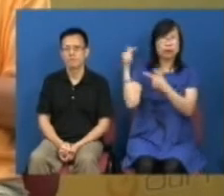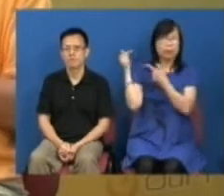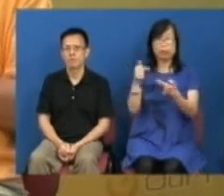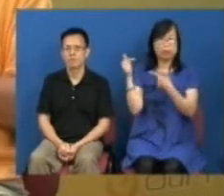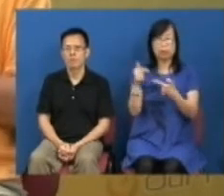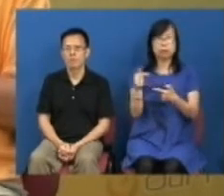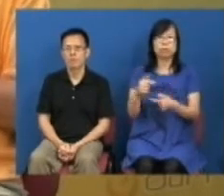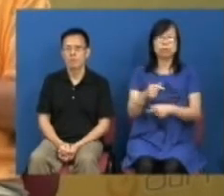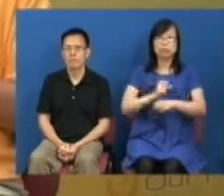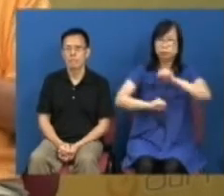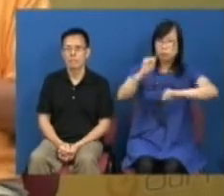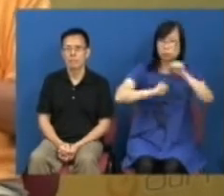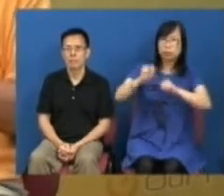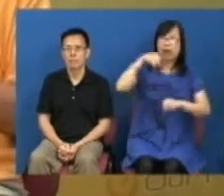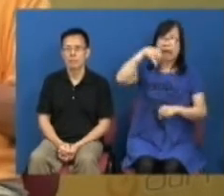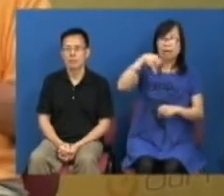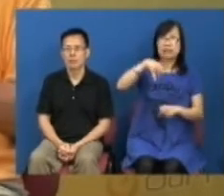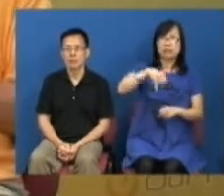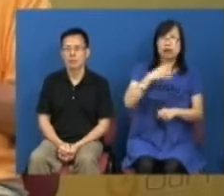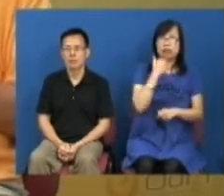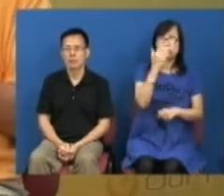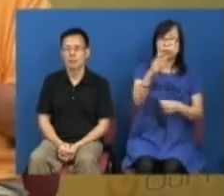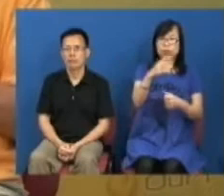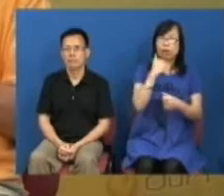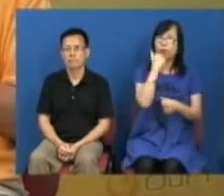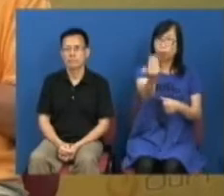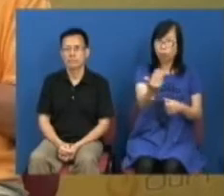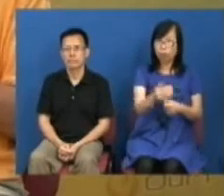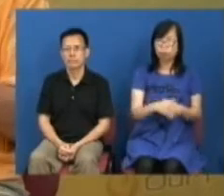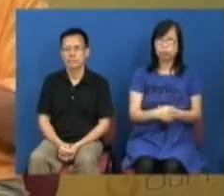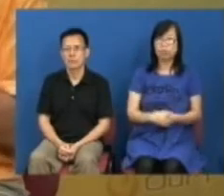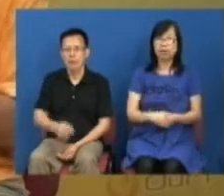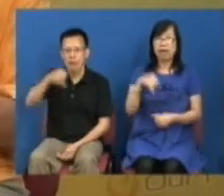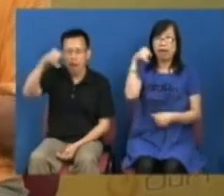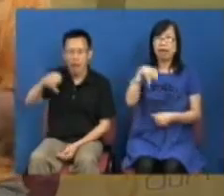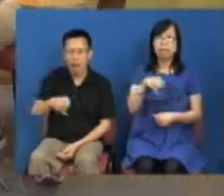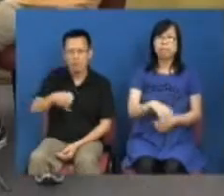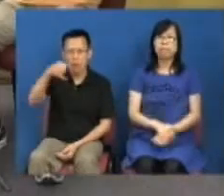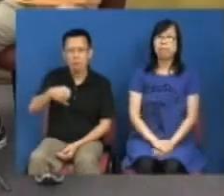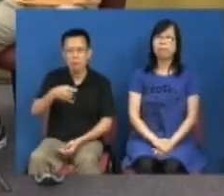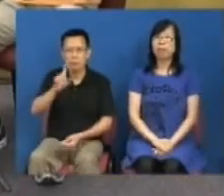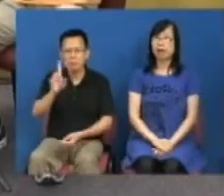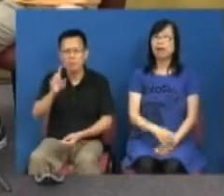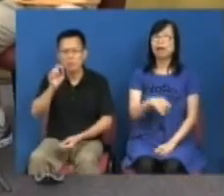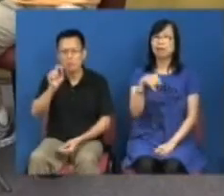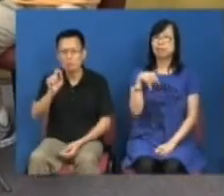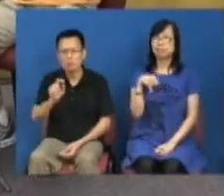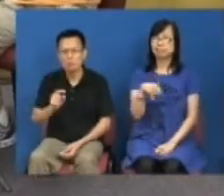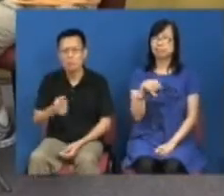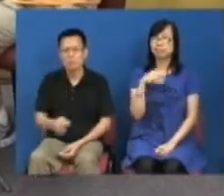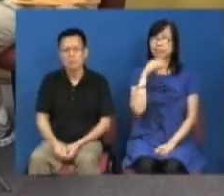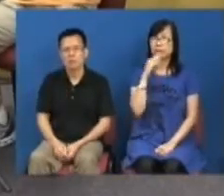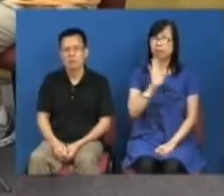行动的话那下一次就可以提出检控而这个是刑事的下一次是什么是同一天的下一次那